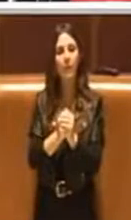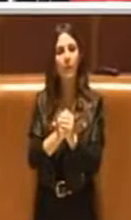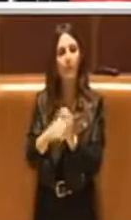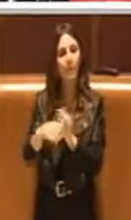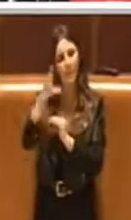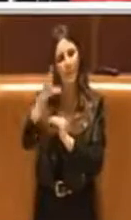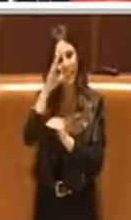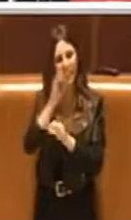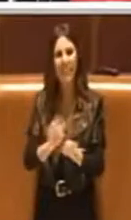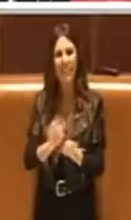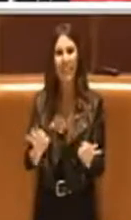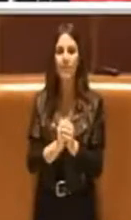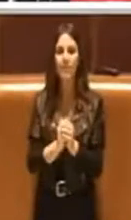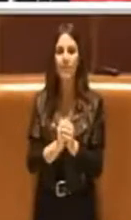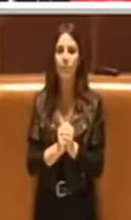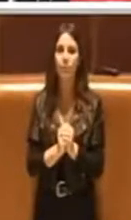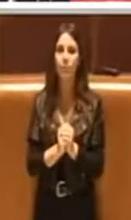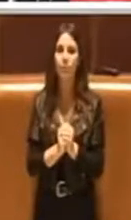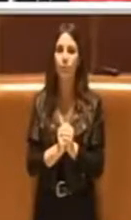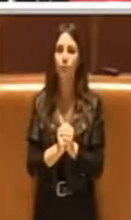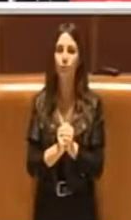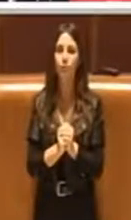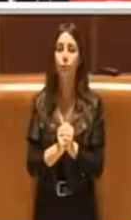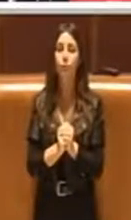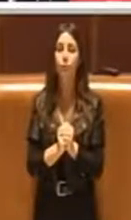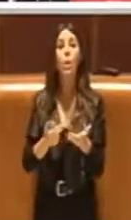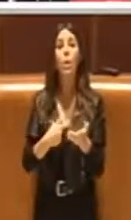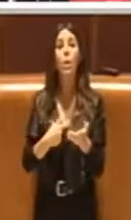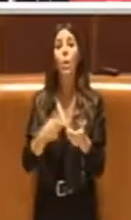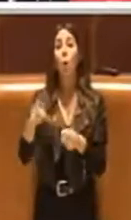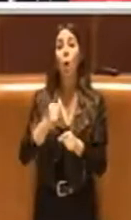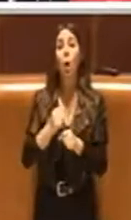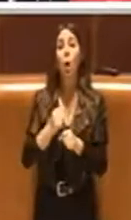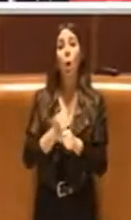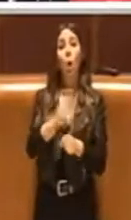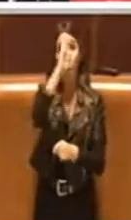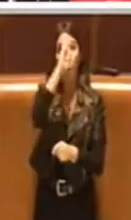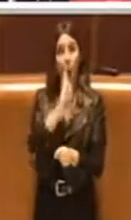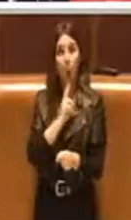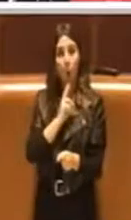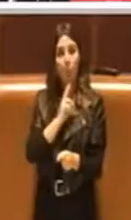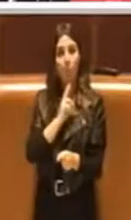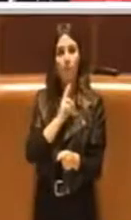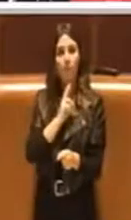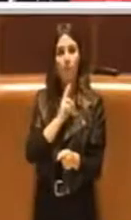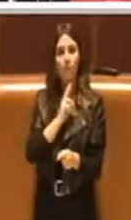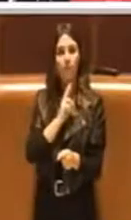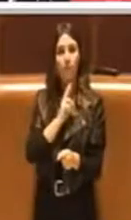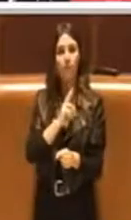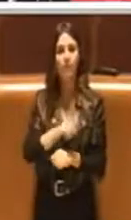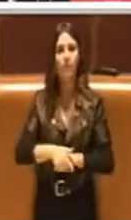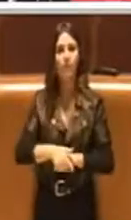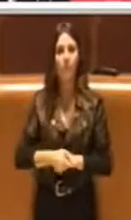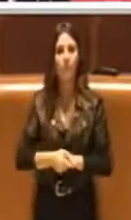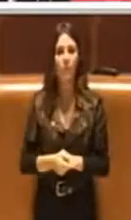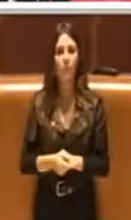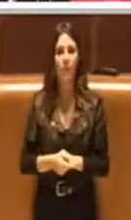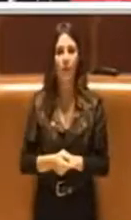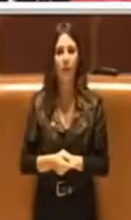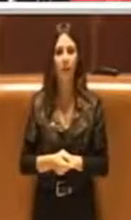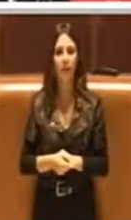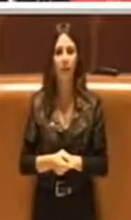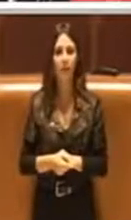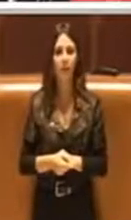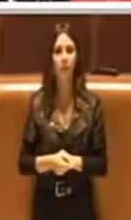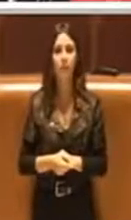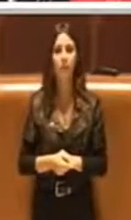che è il suo ruolo perché chiaramente l'assessorato ha il compito